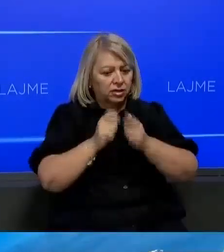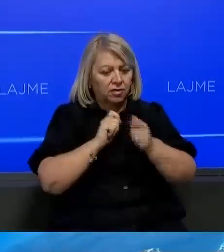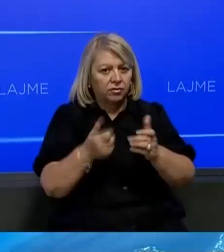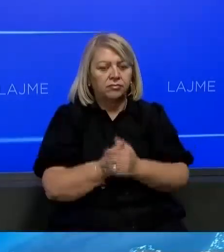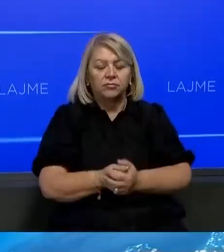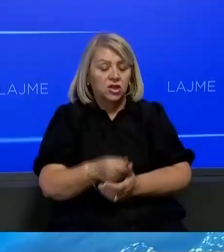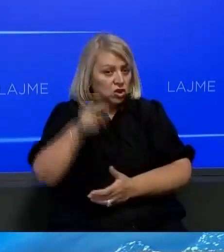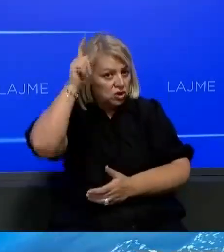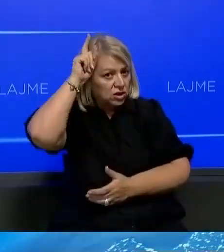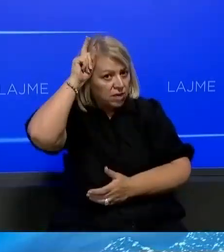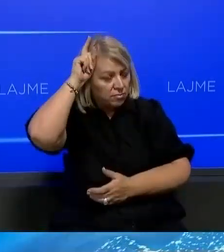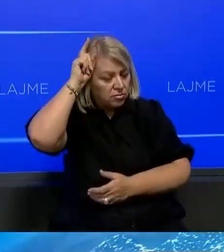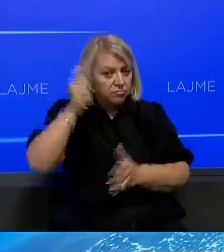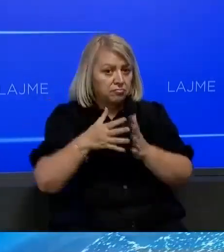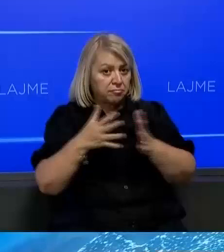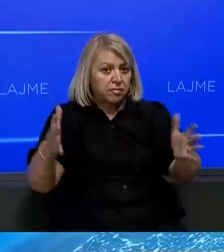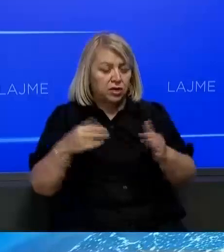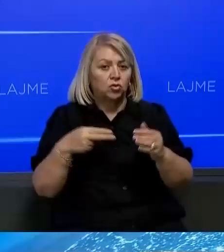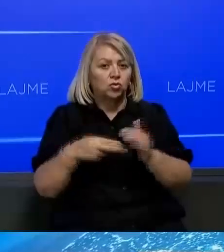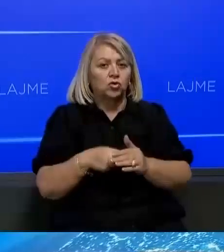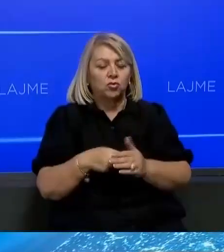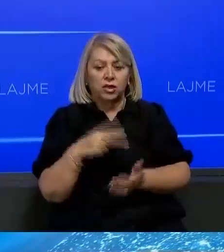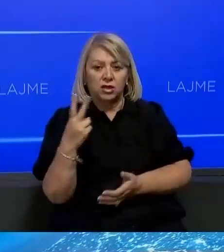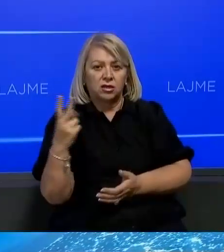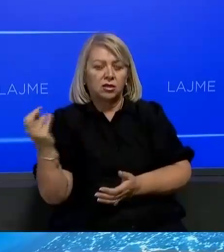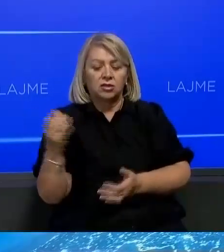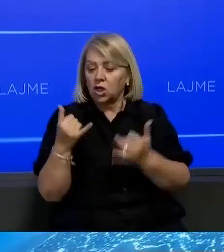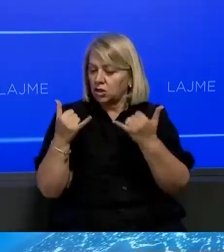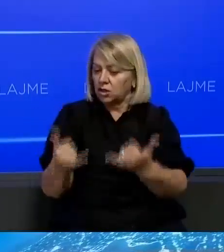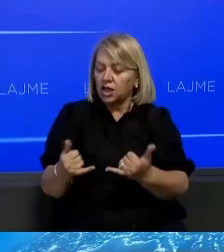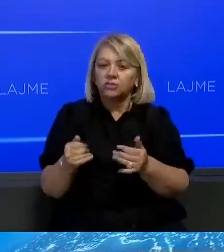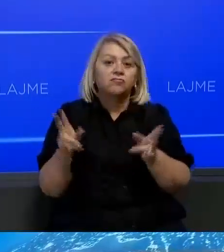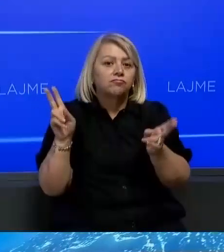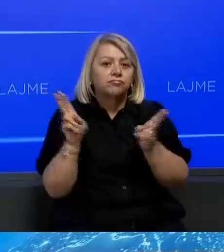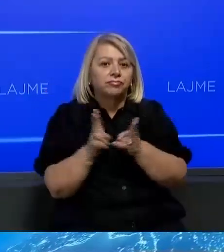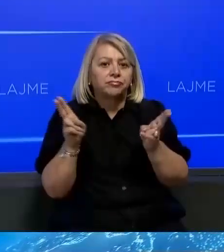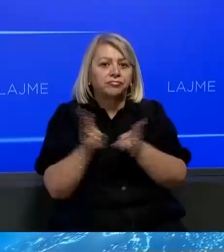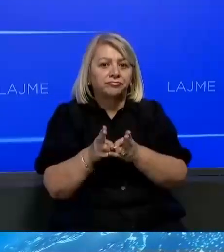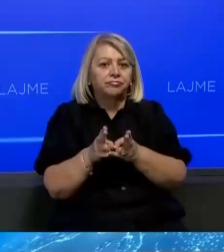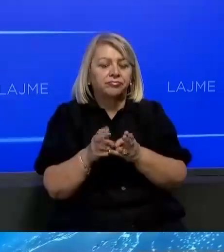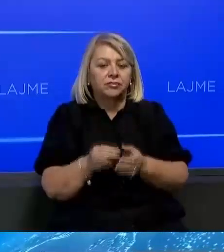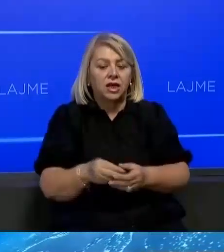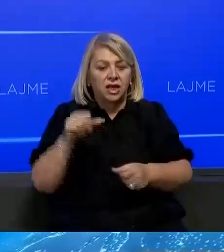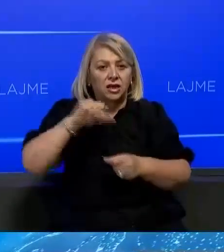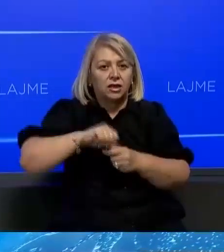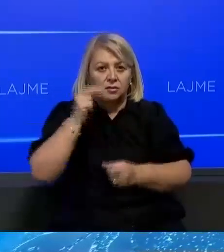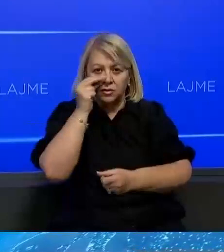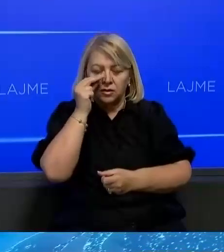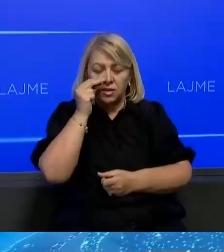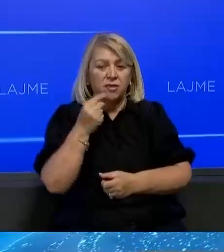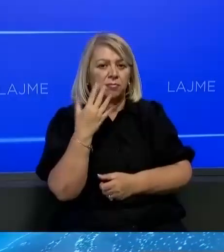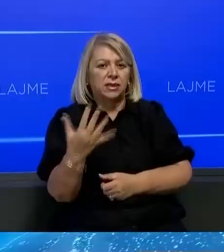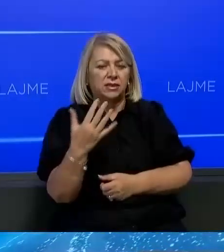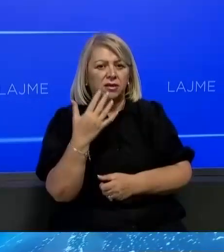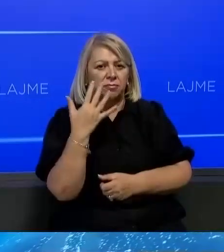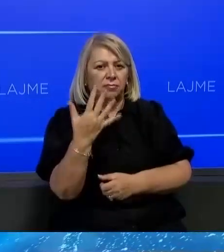Gjermania ka qenë importuesi më i madhë në vitin 2020, por që ta një më ka zvogluar varsin nga gazi rusë nga 55% në